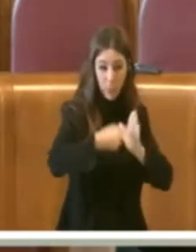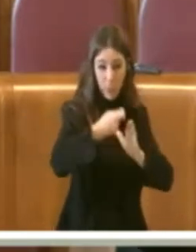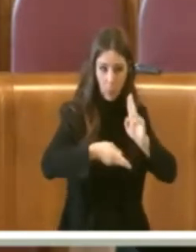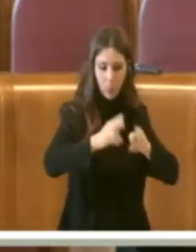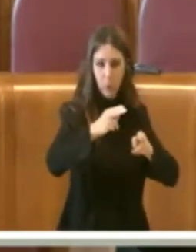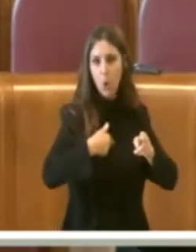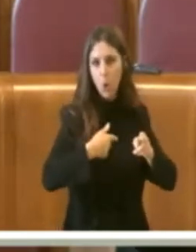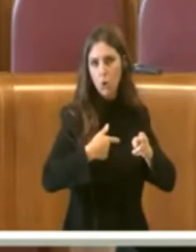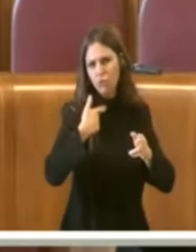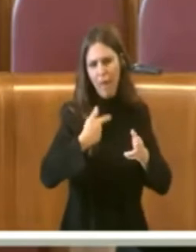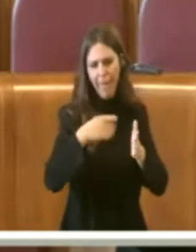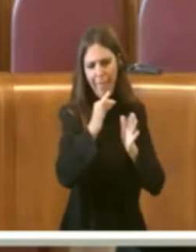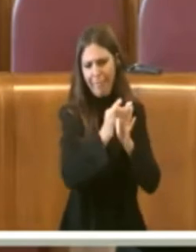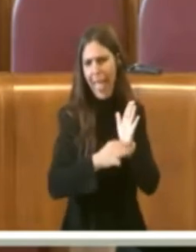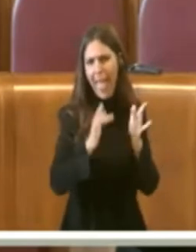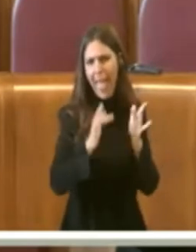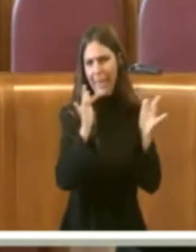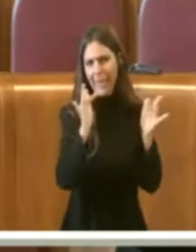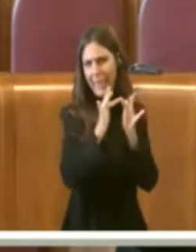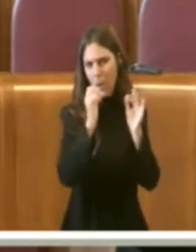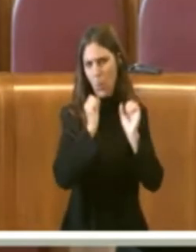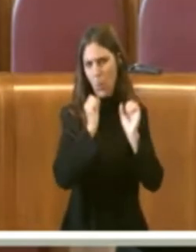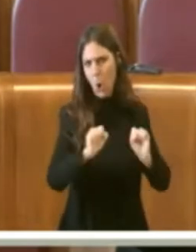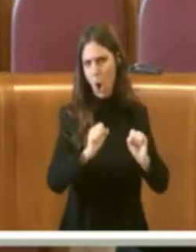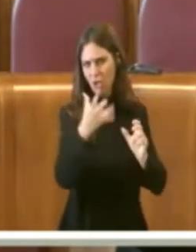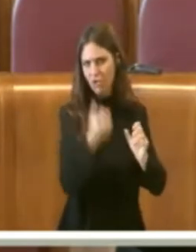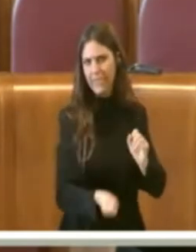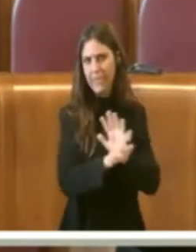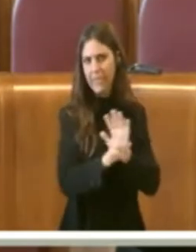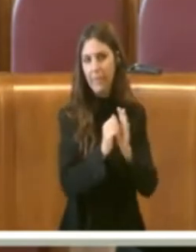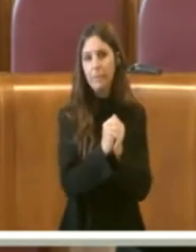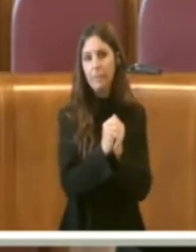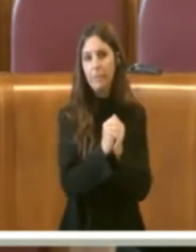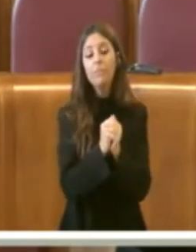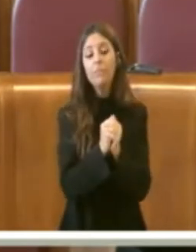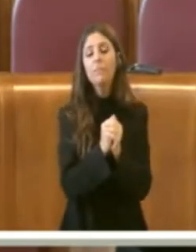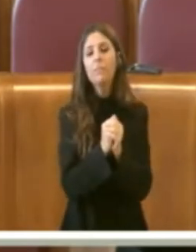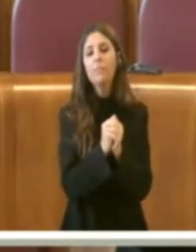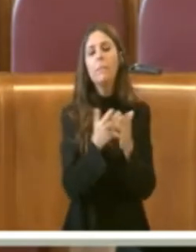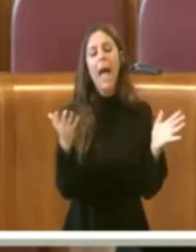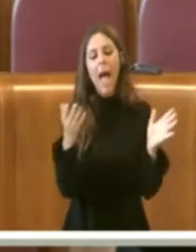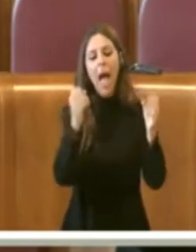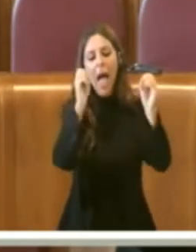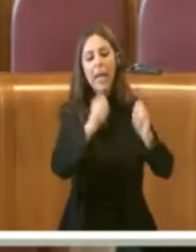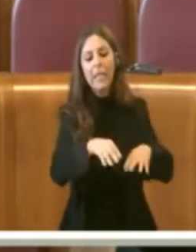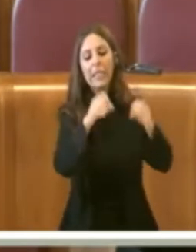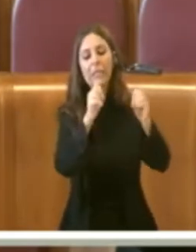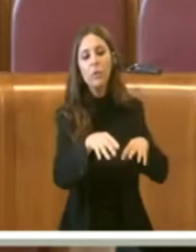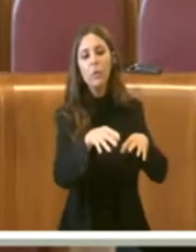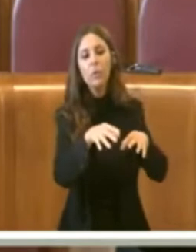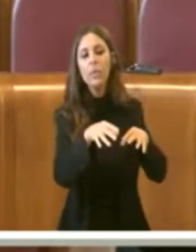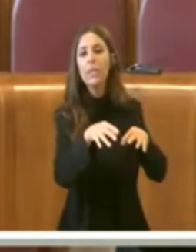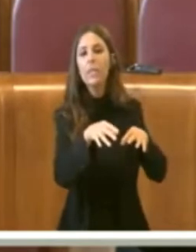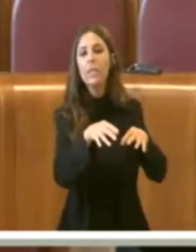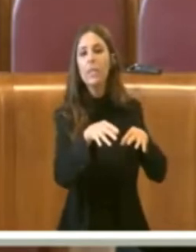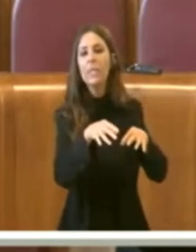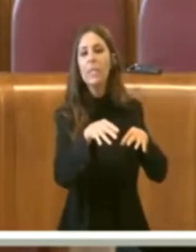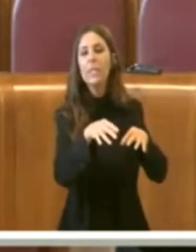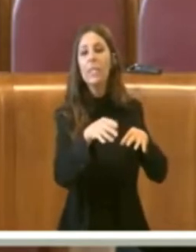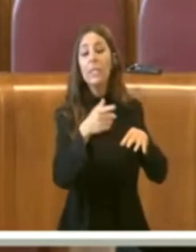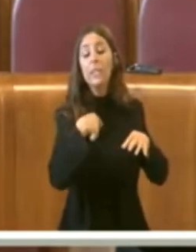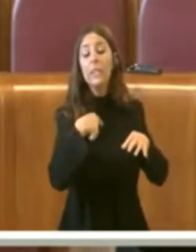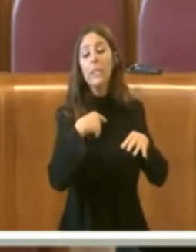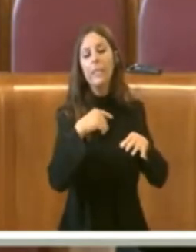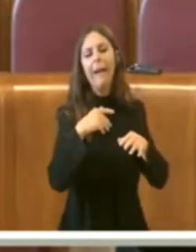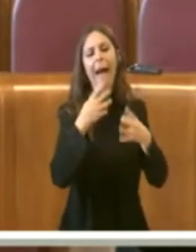e che addirittura questi rifiuti purtroppo portano anche